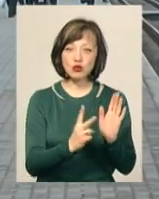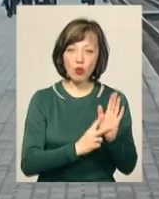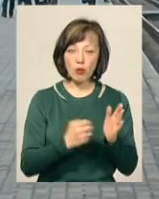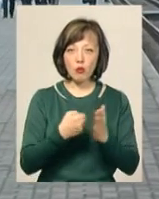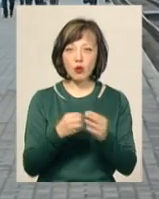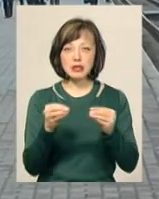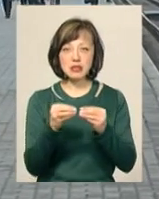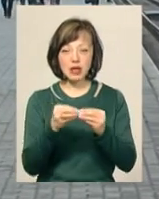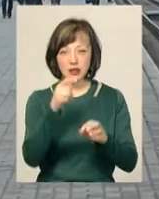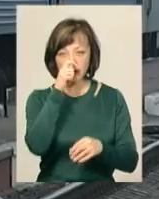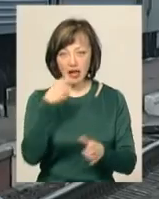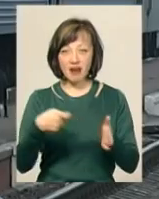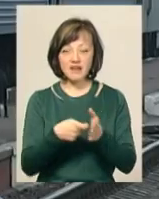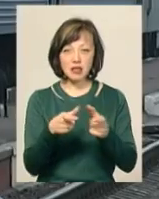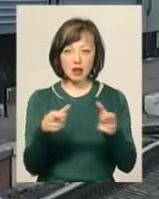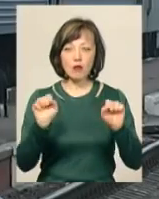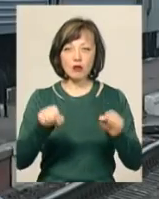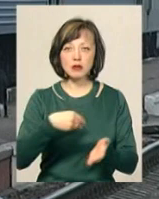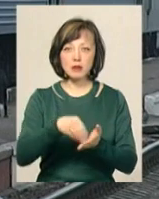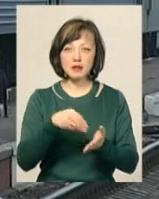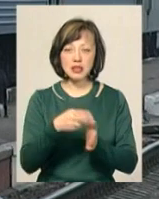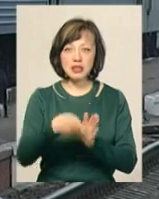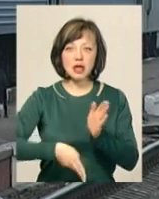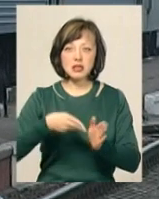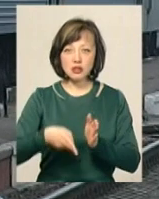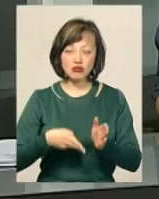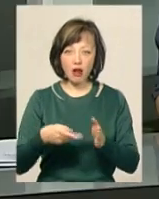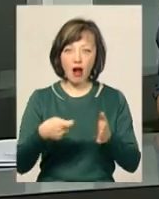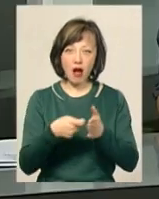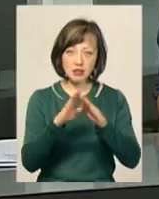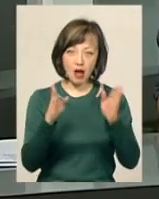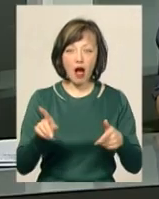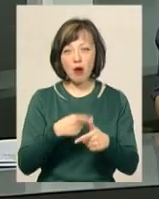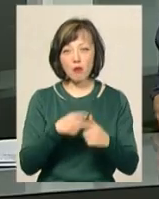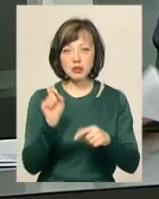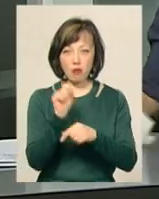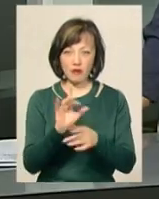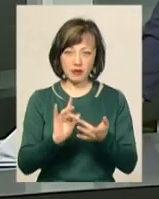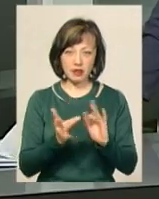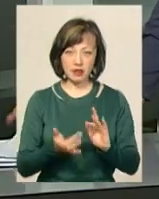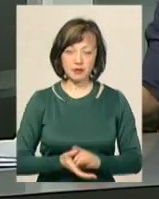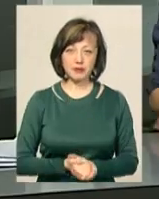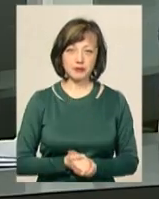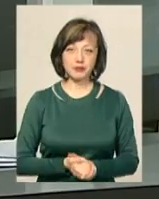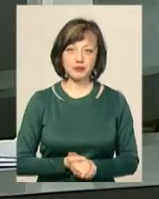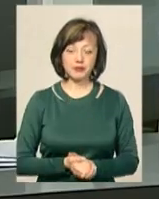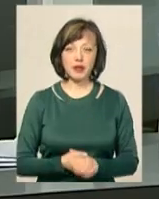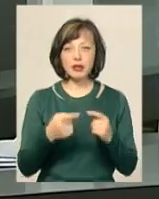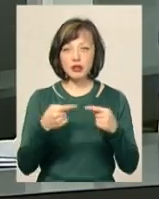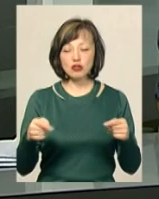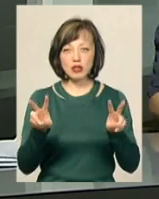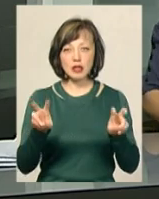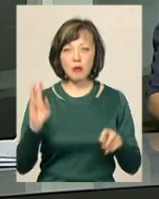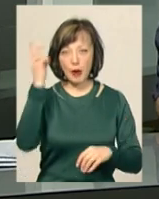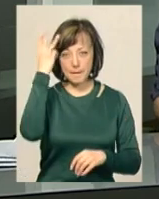по 10 квітня. Квитки на них можна придбати у залізничних касах або замовити онлайн. І до інших